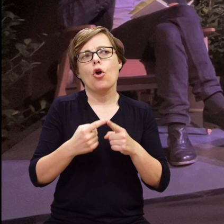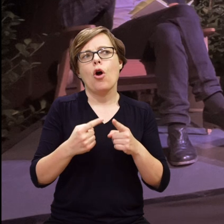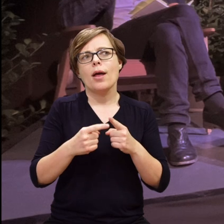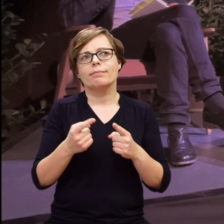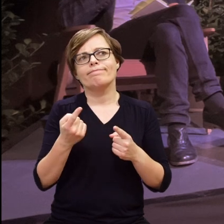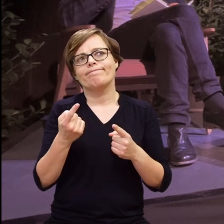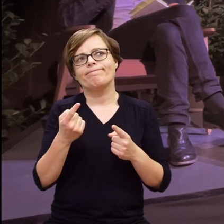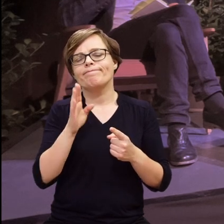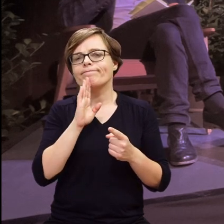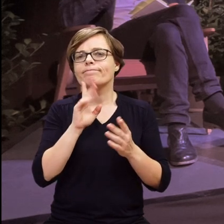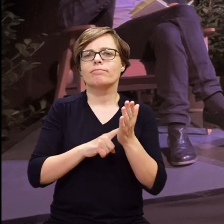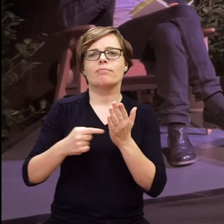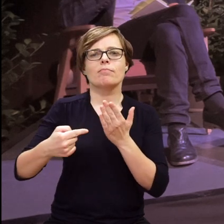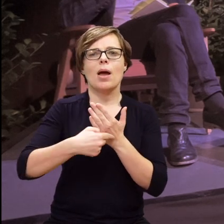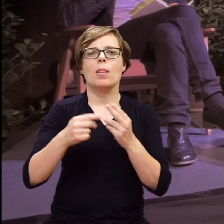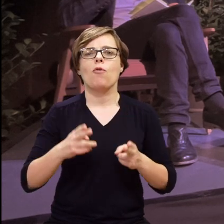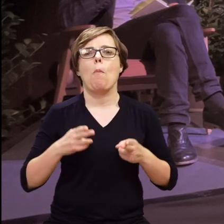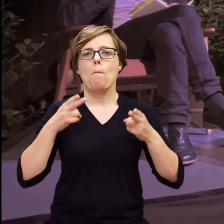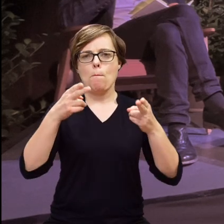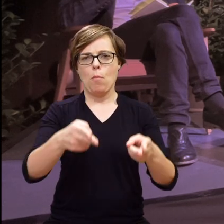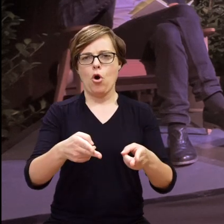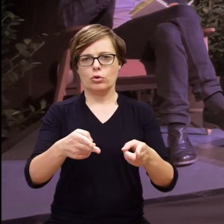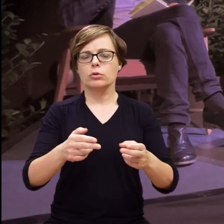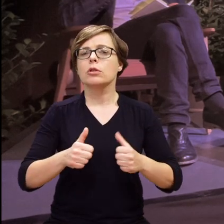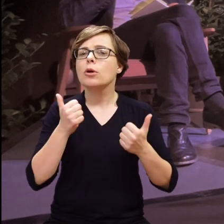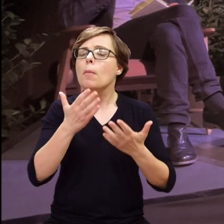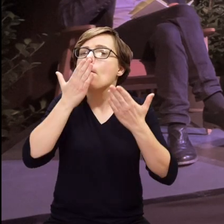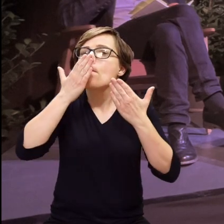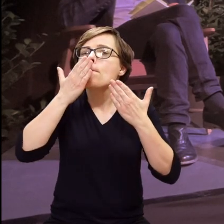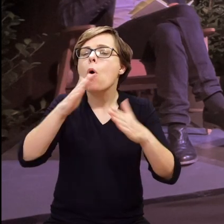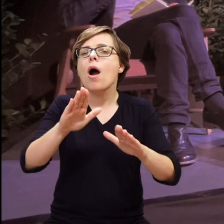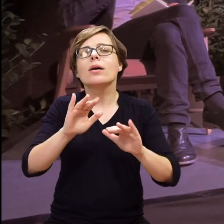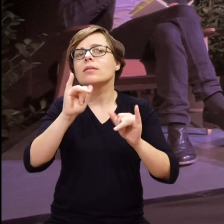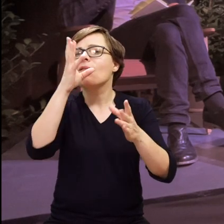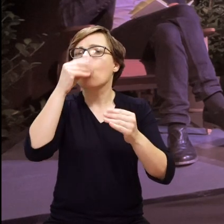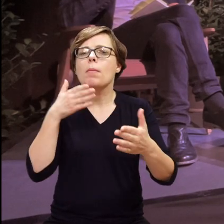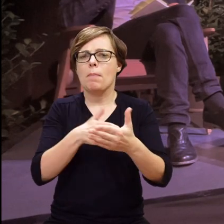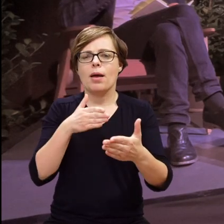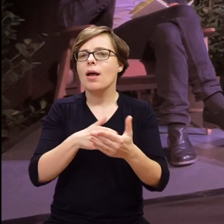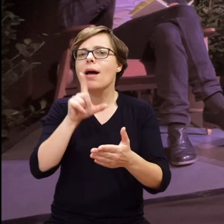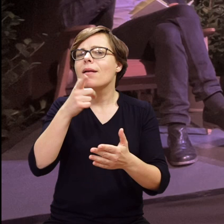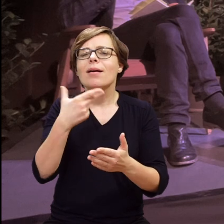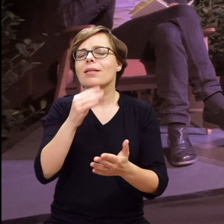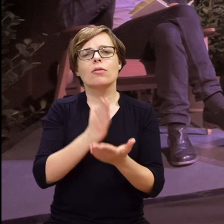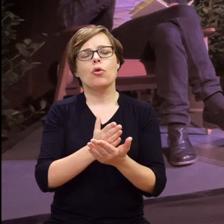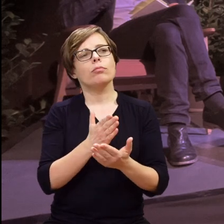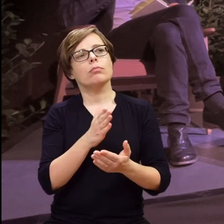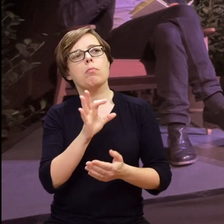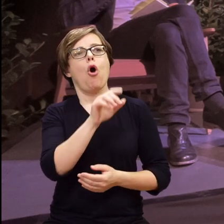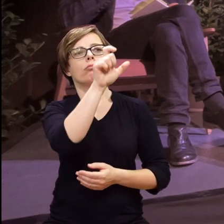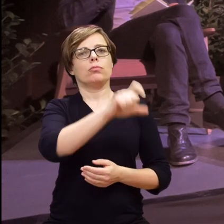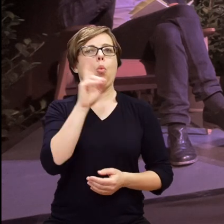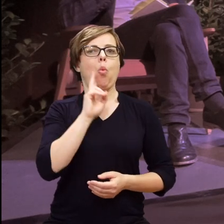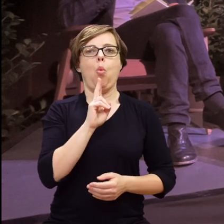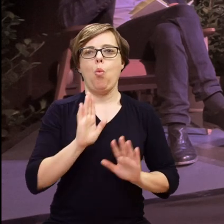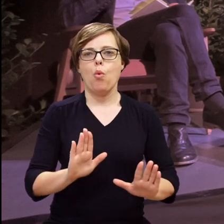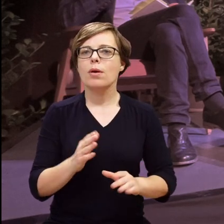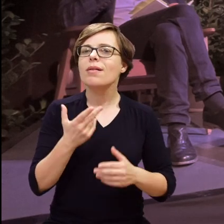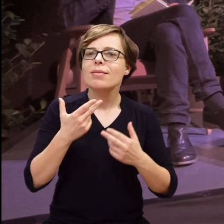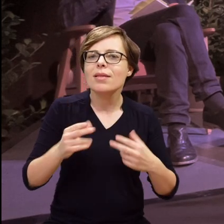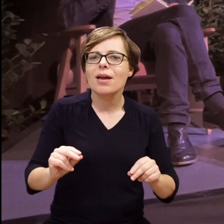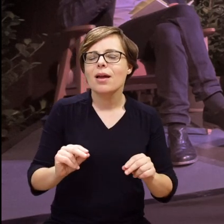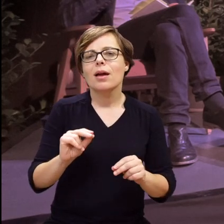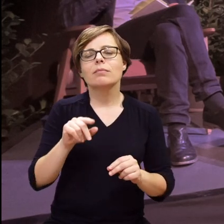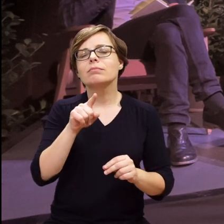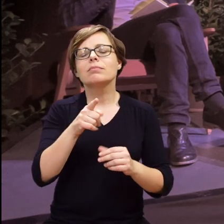może być trochę takim pomostem, czymś, co pokaże, na czym polegają bariery, ale nie wynikające tylko z tego, że ktoś